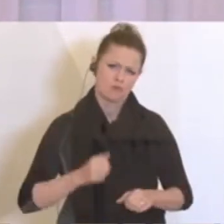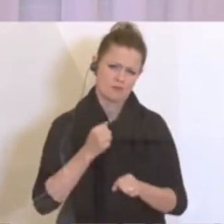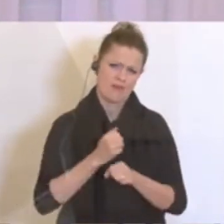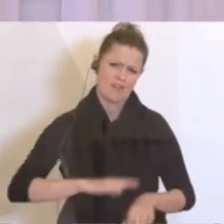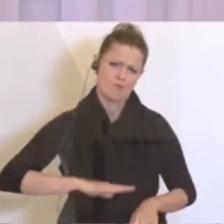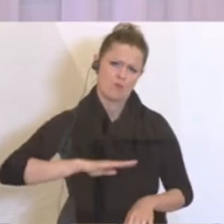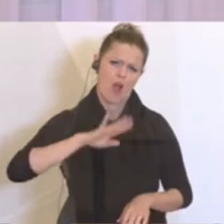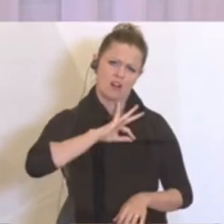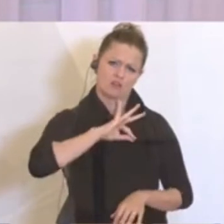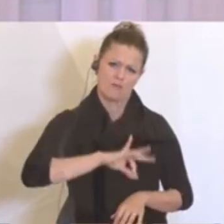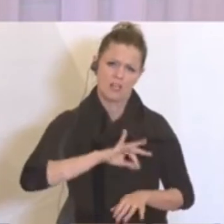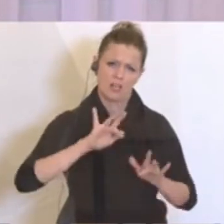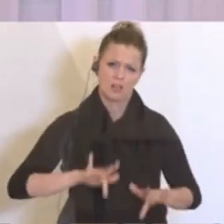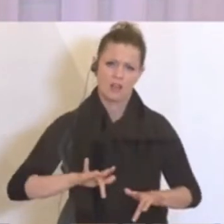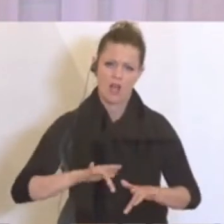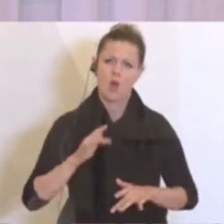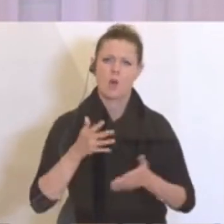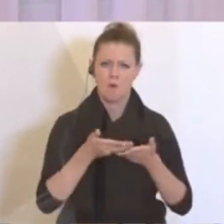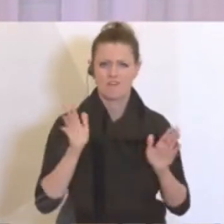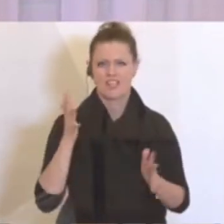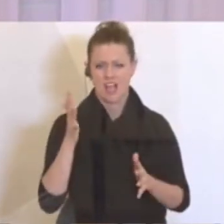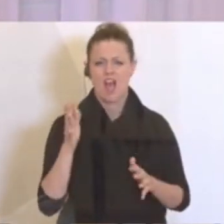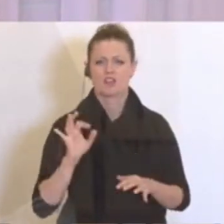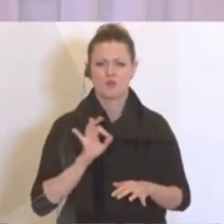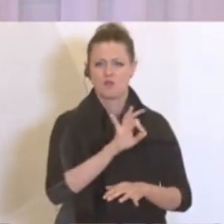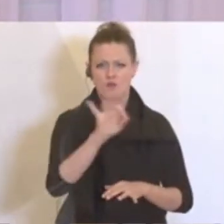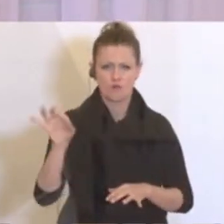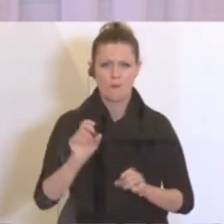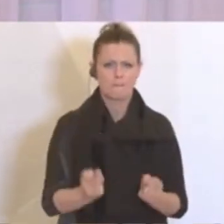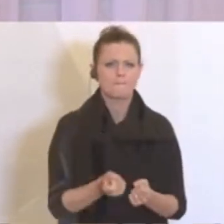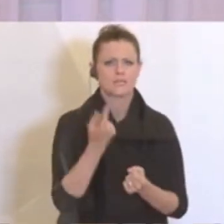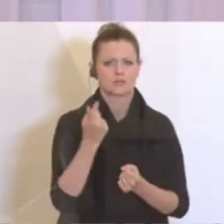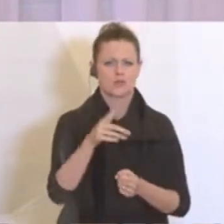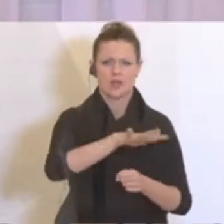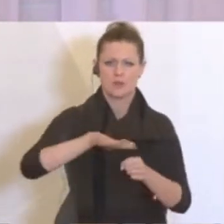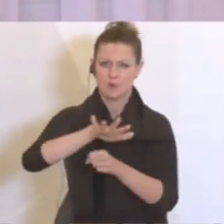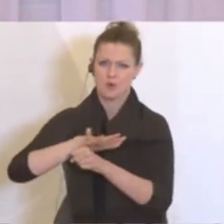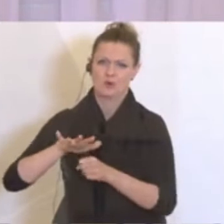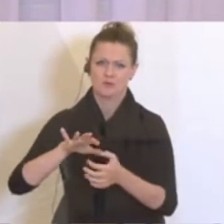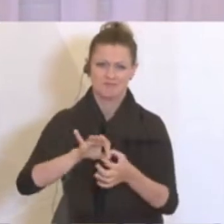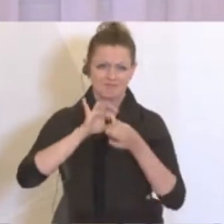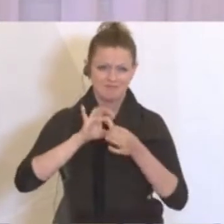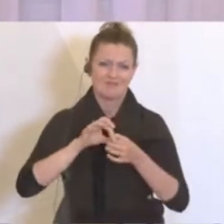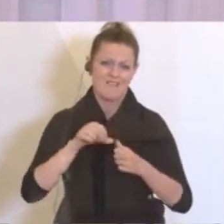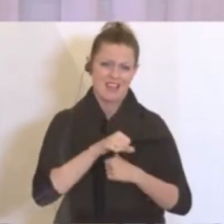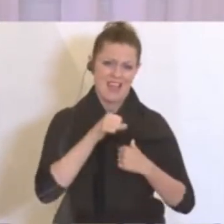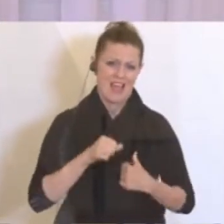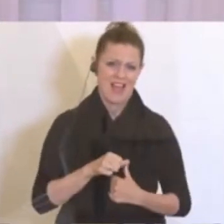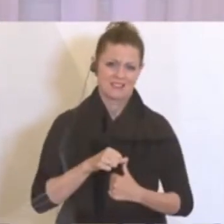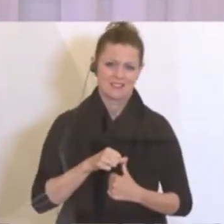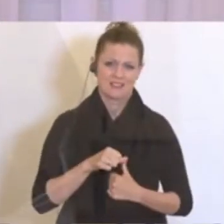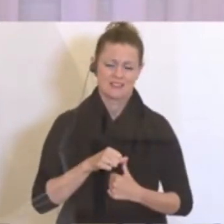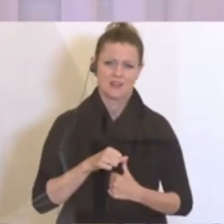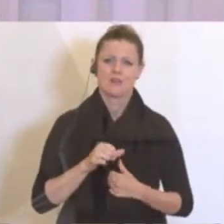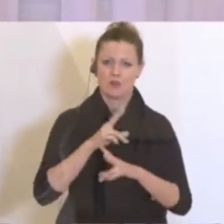moralische Verpflichtung, die die öffentliche Hand hat, diesen besonderen Branchen, die zum Teil Herzstücke der österreichischen Wirtschaft sind. Und der Tourismus ist ein